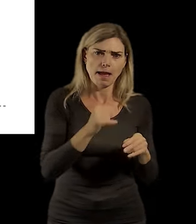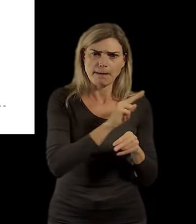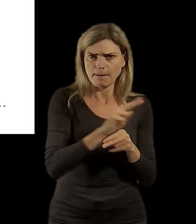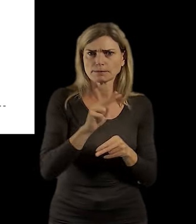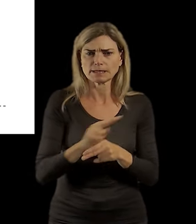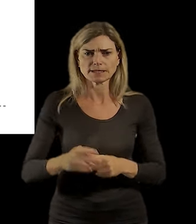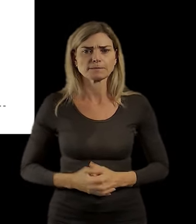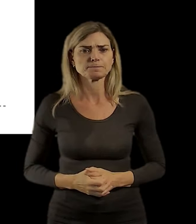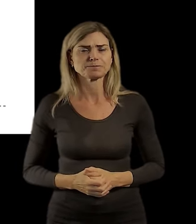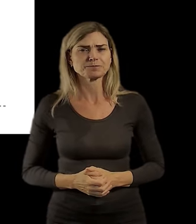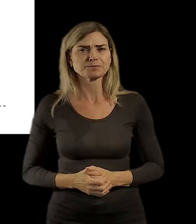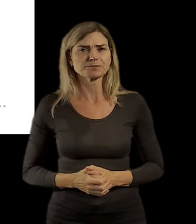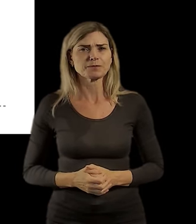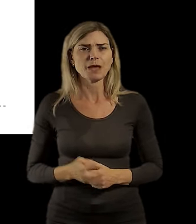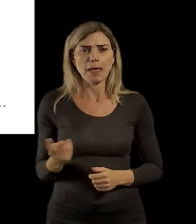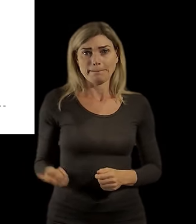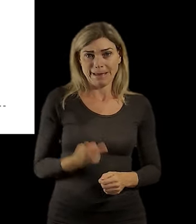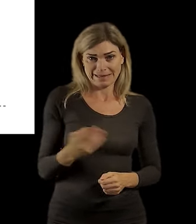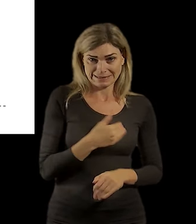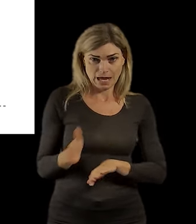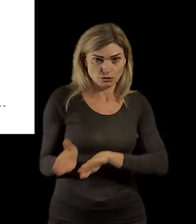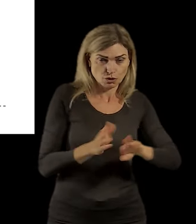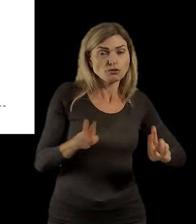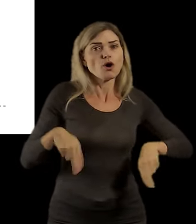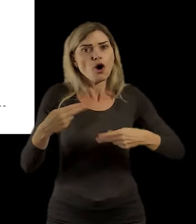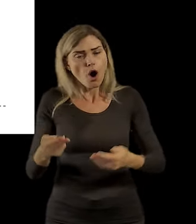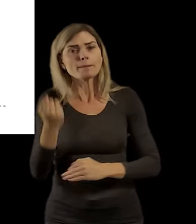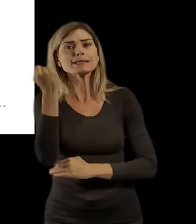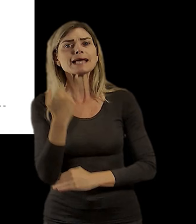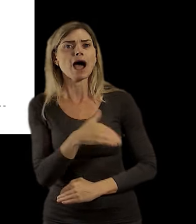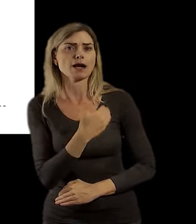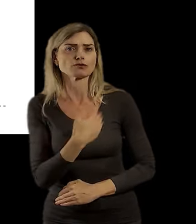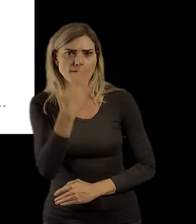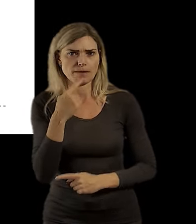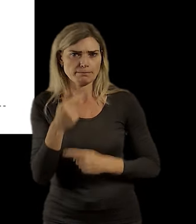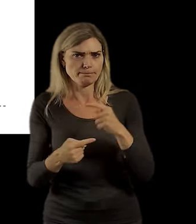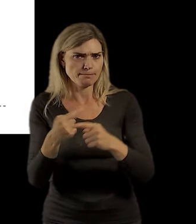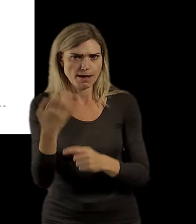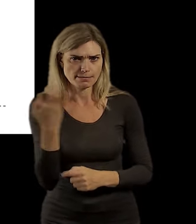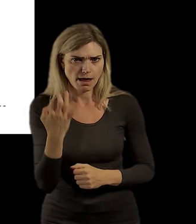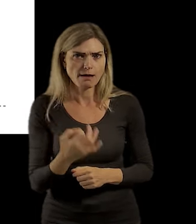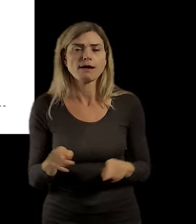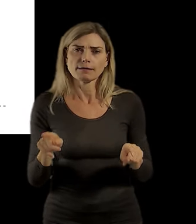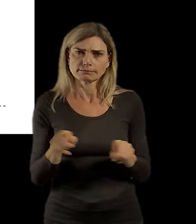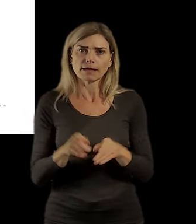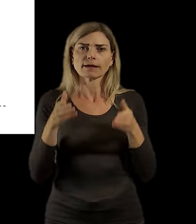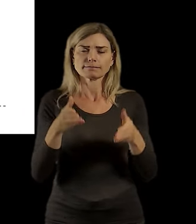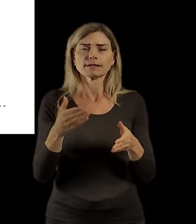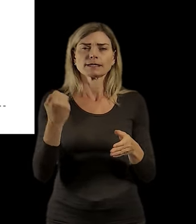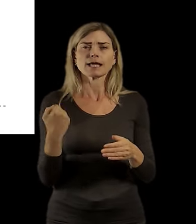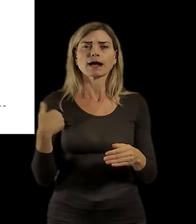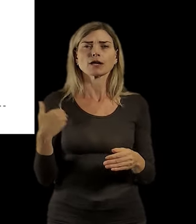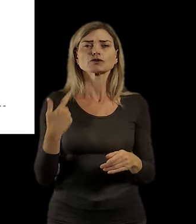stejné, co jsem vám ukázala pro mateřské školy. Jsme dělali i pro základní školy, tady jsme se opět zaměřili jenom na základní školy